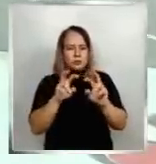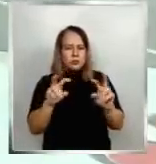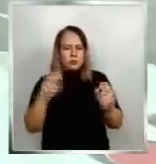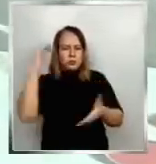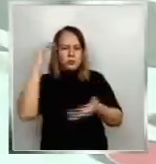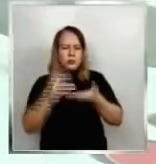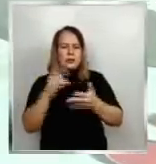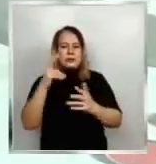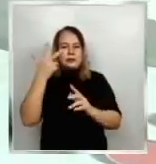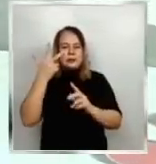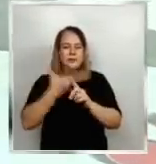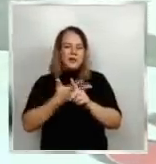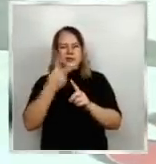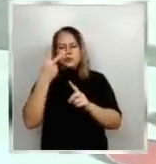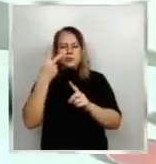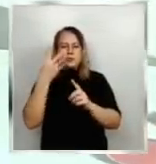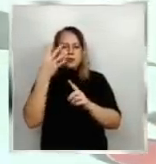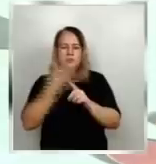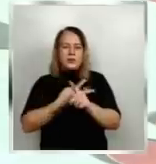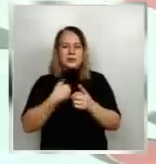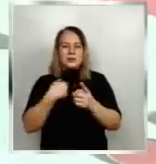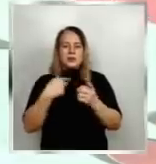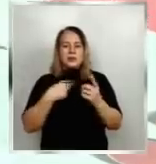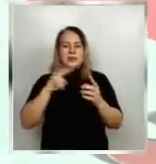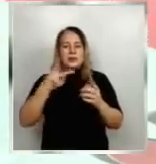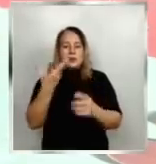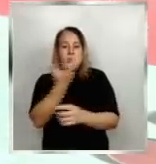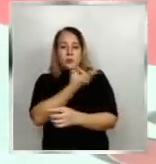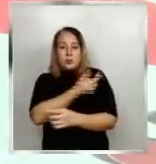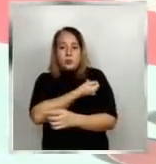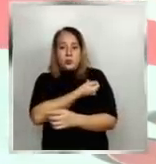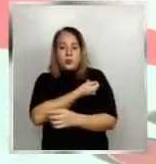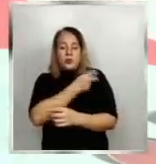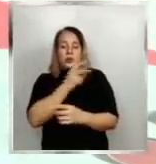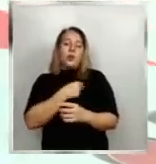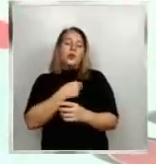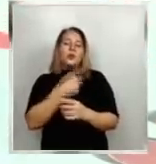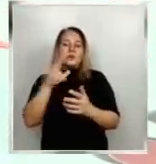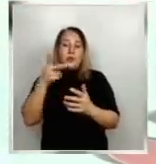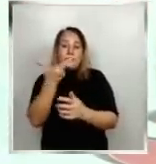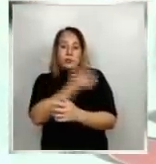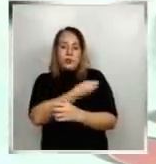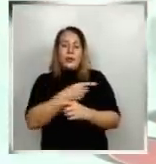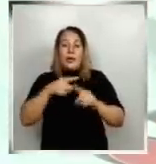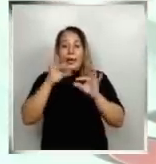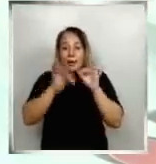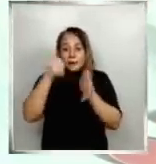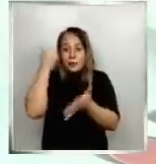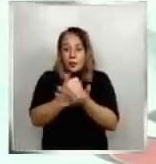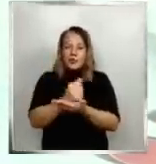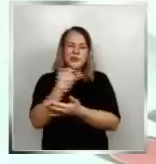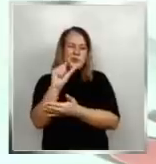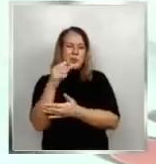o 4 na buwan ang pagitan ng second dose at pagtuturok ng booster shot. At sakaling maaprubahan, konti na lang ang hihintayin